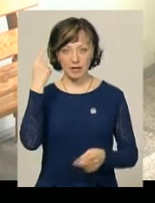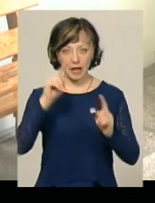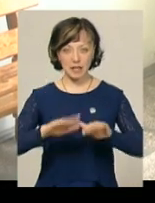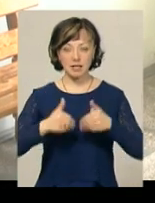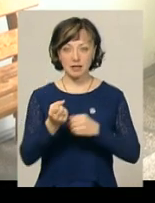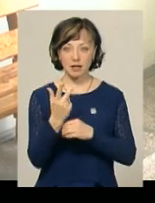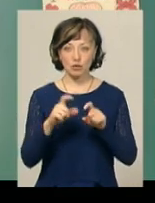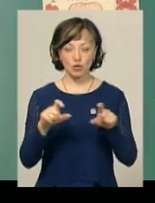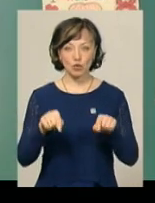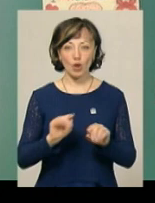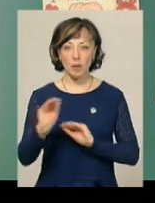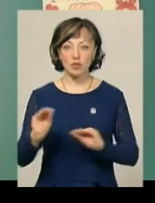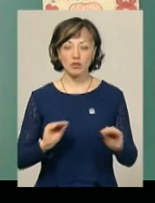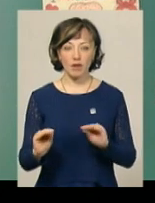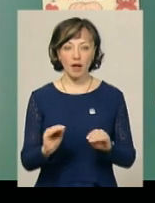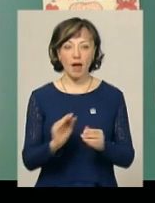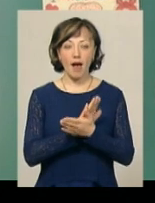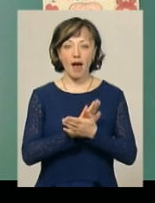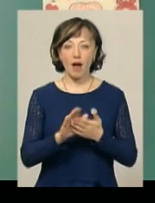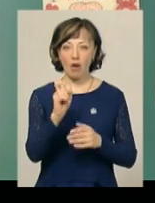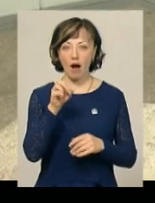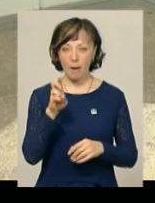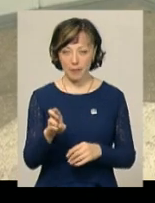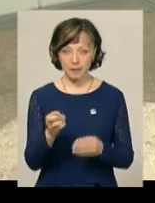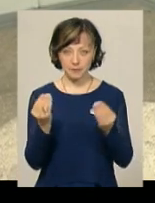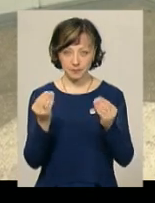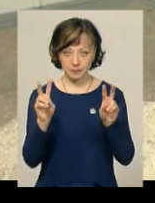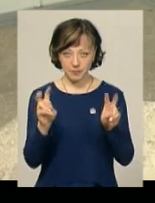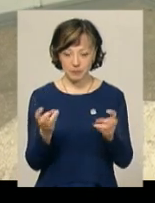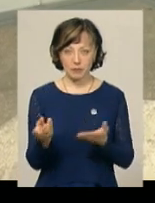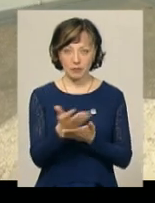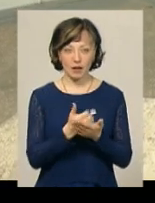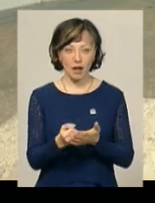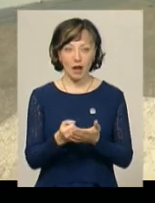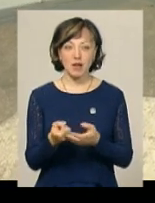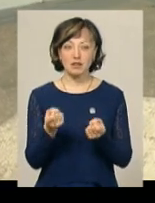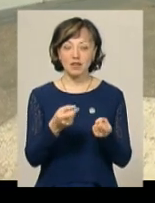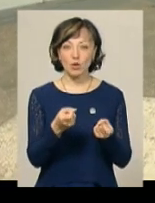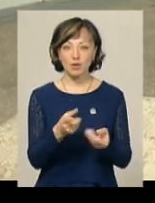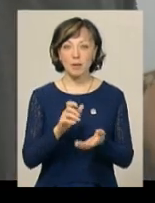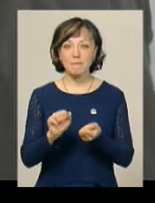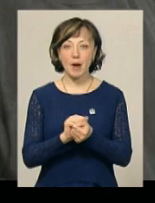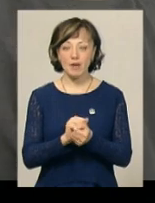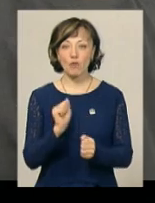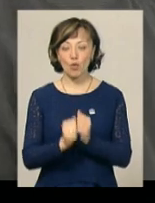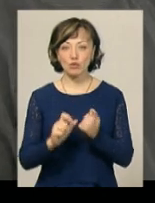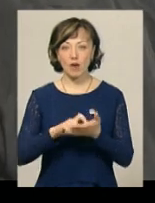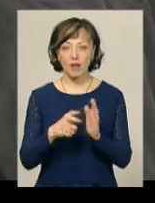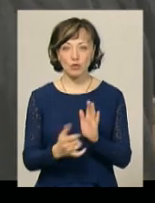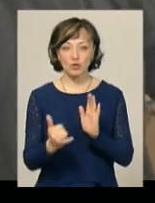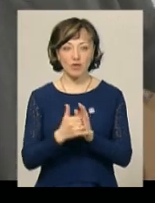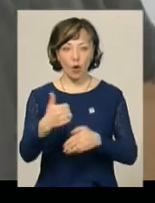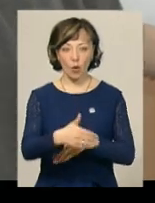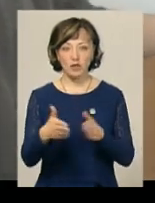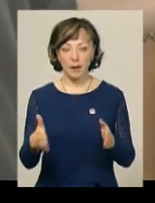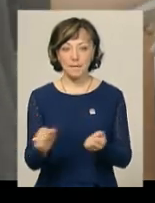школі. Минулоріч тут облаштували еко-хаб. Кошти назбирали, утилізуючи непотріб, зокрема папір. У кожному класі тут встановили